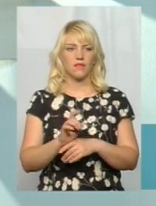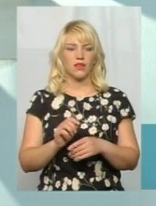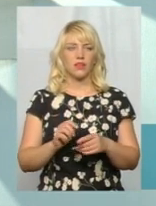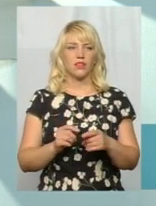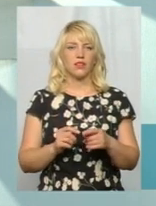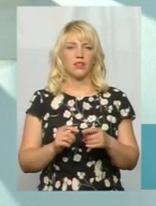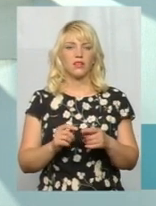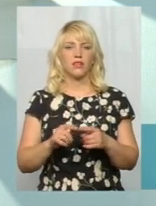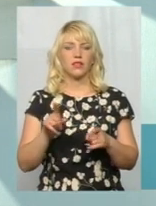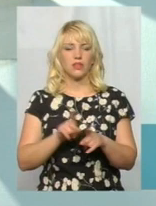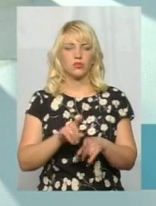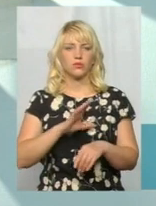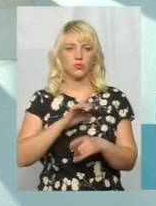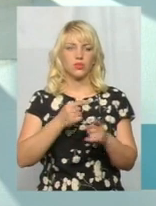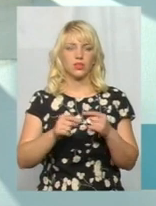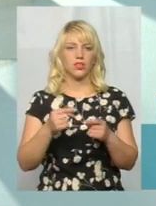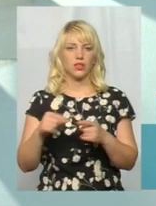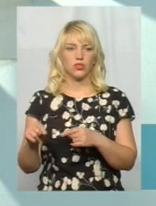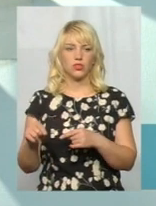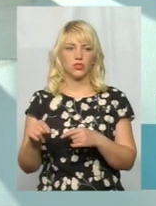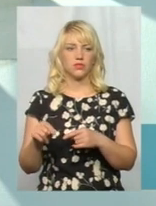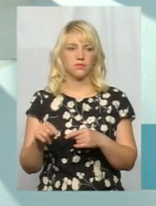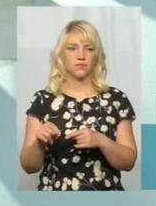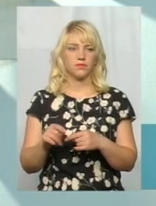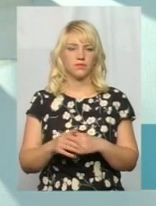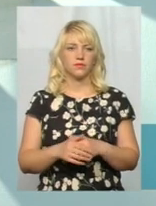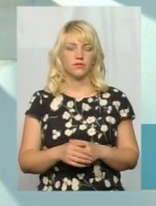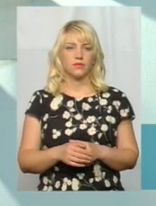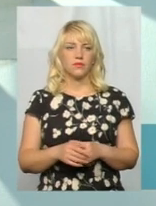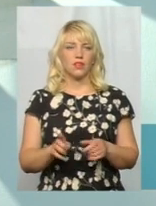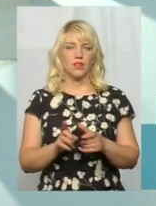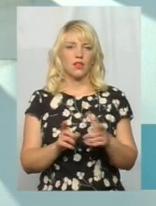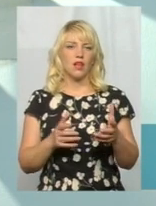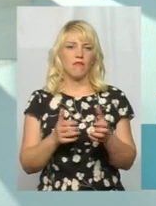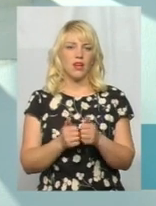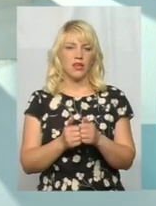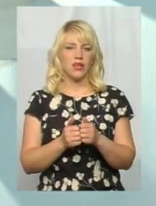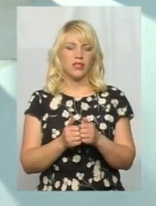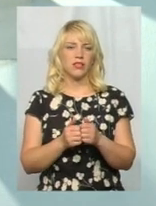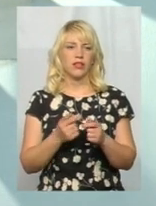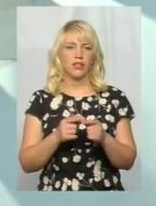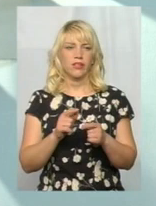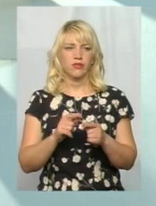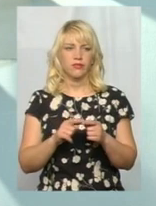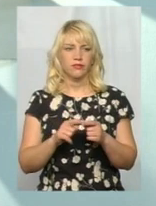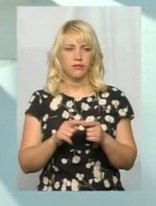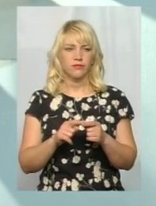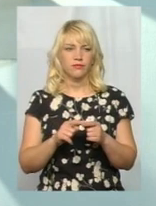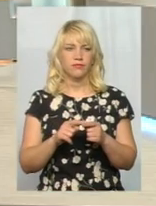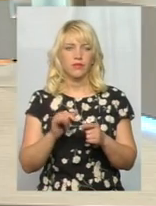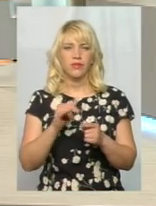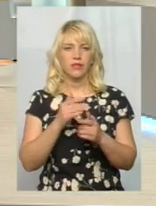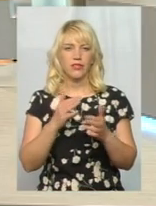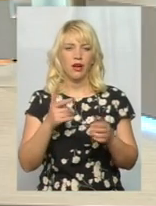скиду. Також були і інші, якісь такі аварійні скиди, запові скиди, як з ливової конезіляції, так і з